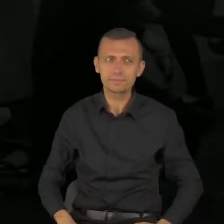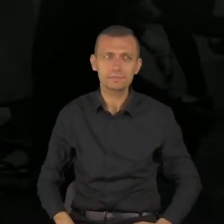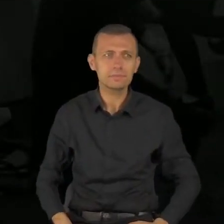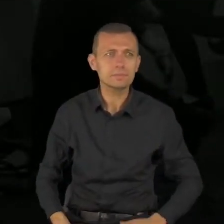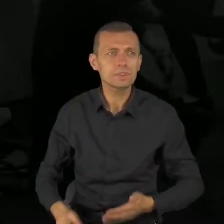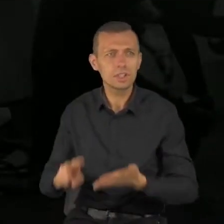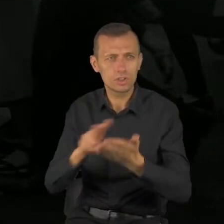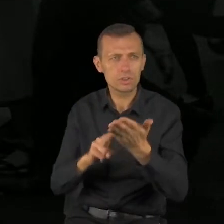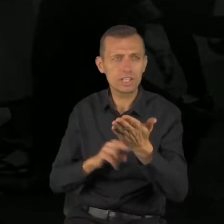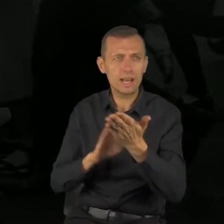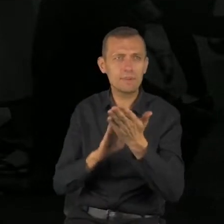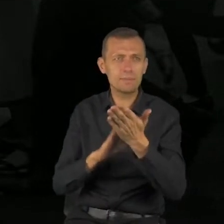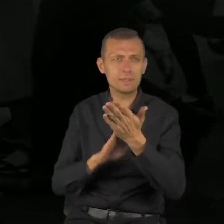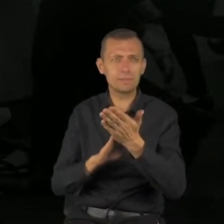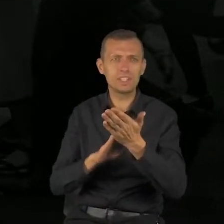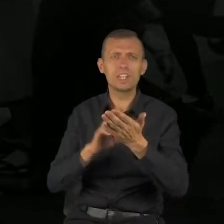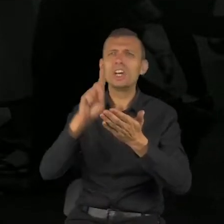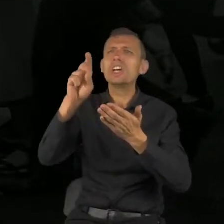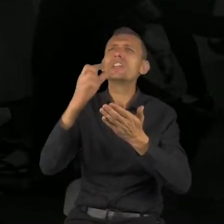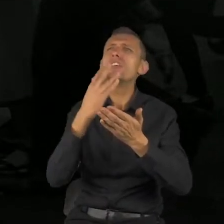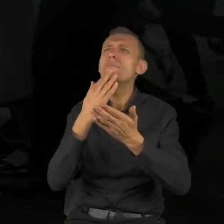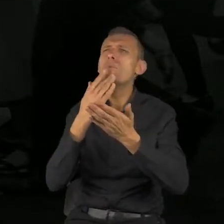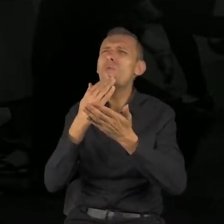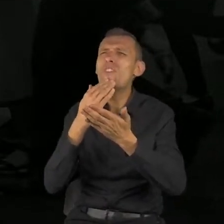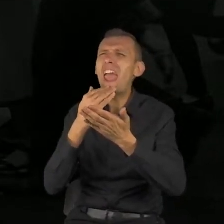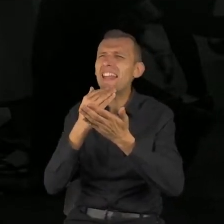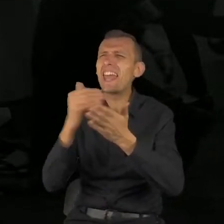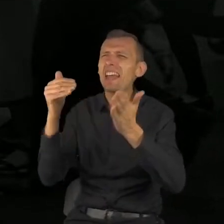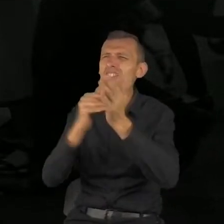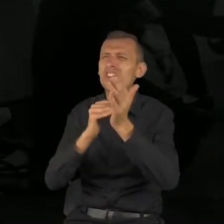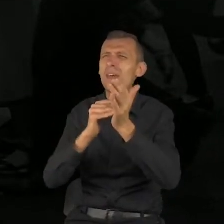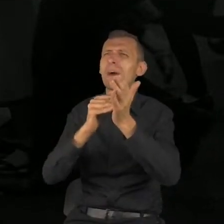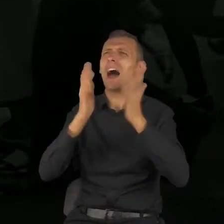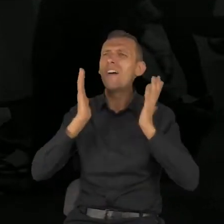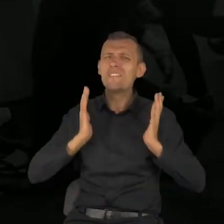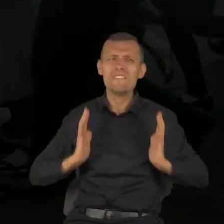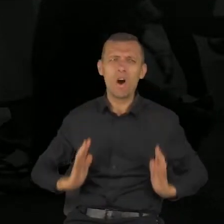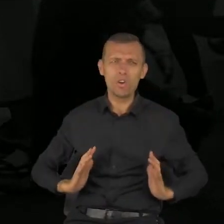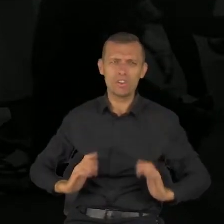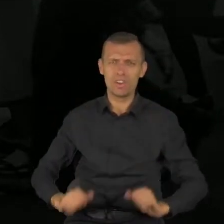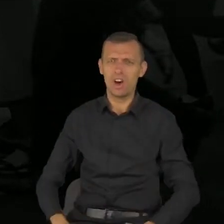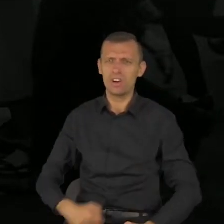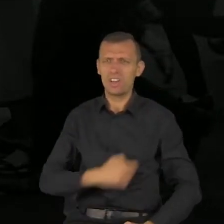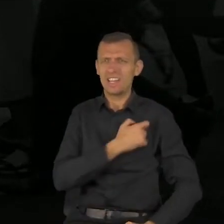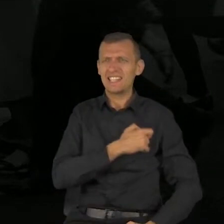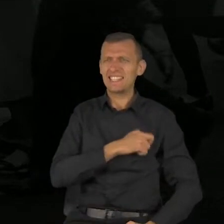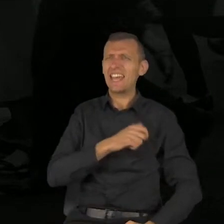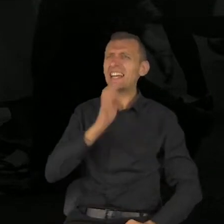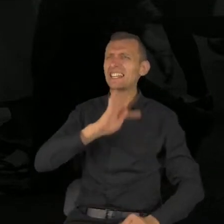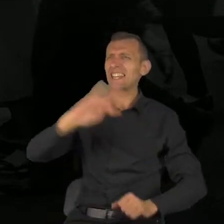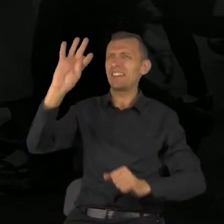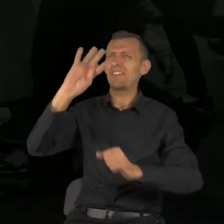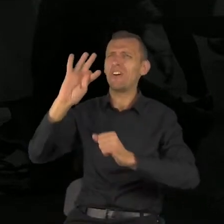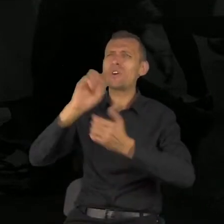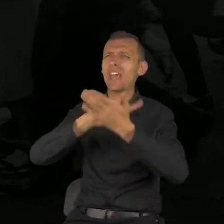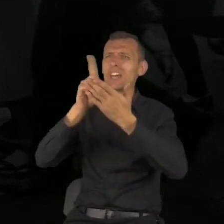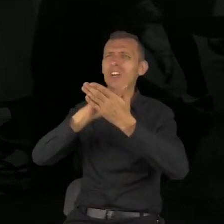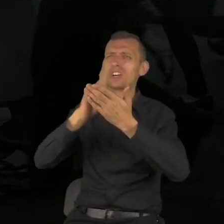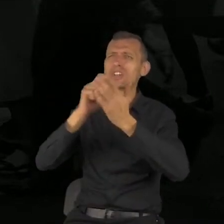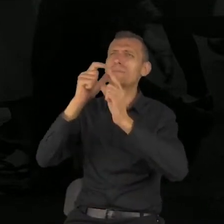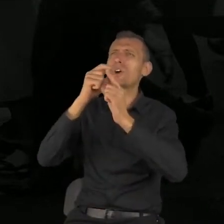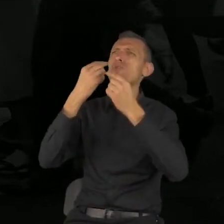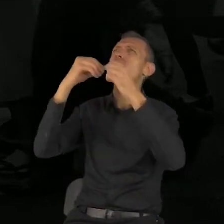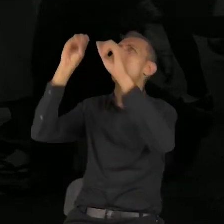mówieniu i niech twoje serce nie wypowiada śpiesznie słowa przed Bogiem, bo Bóg jest w niebie, a ty na ziemi,